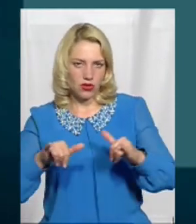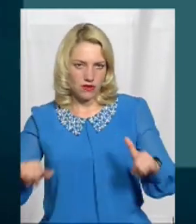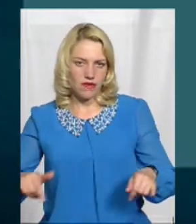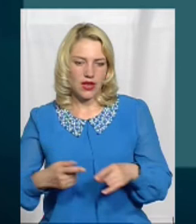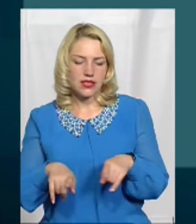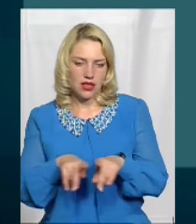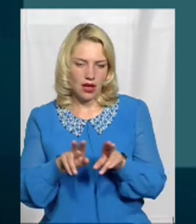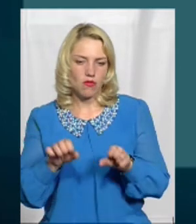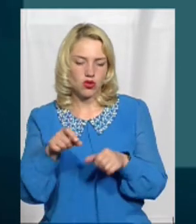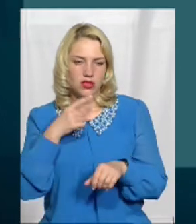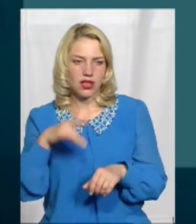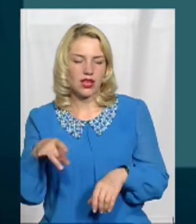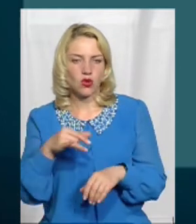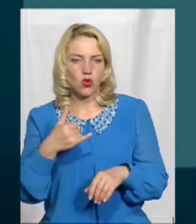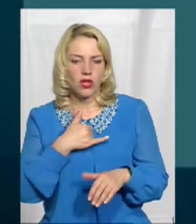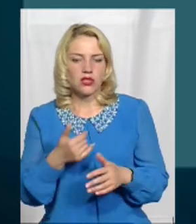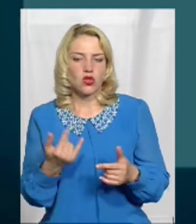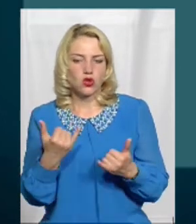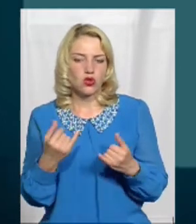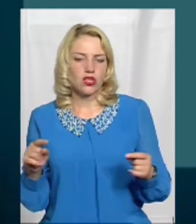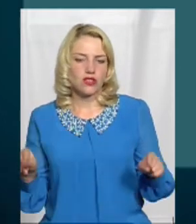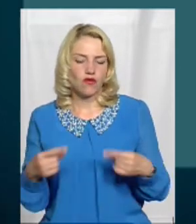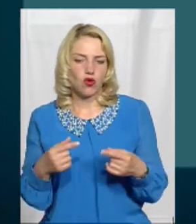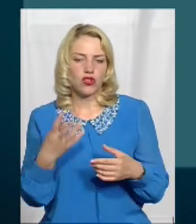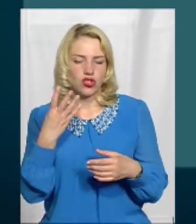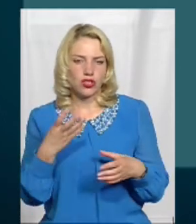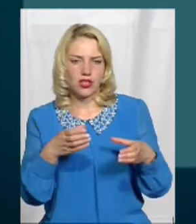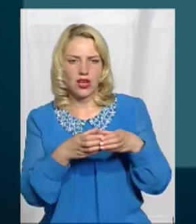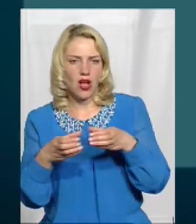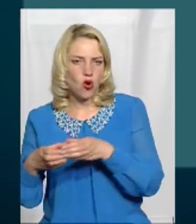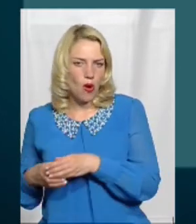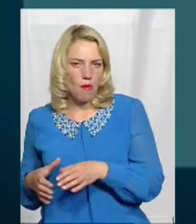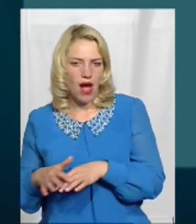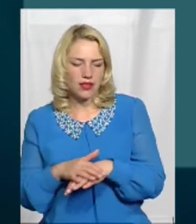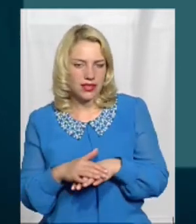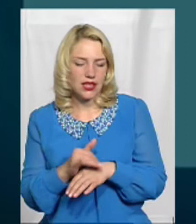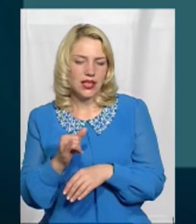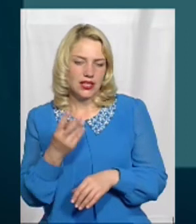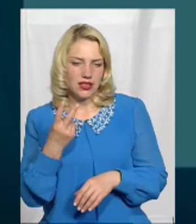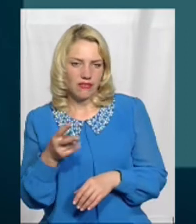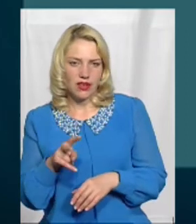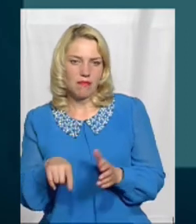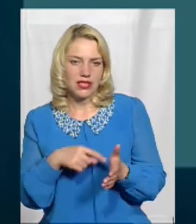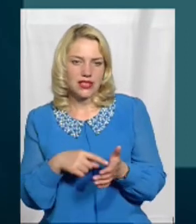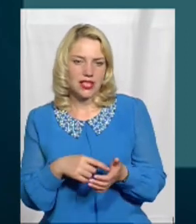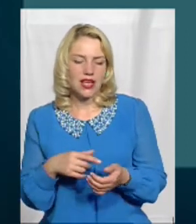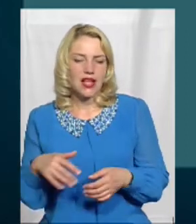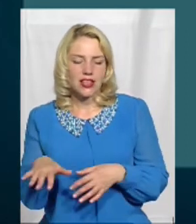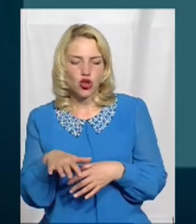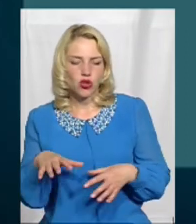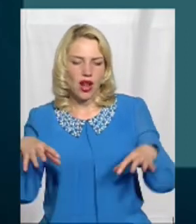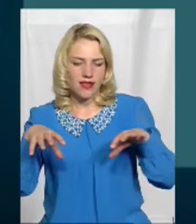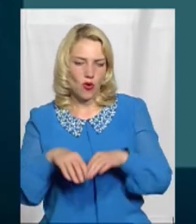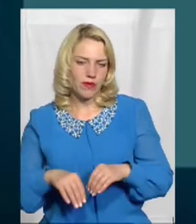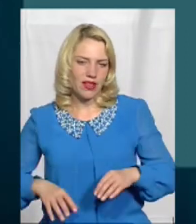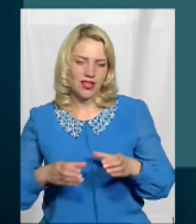район Тому що на сьогодні створено 4 самодостатні громади Плюс до того всього ще 2 міські територіальні громади Об'єднані,